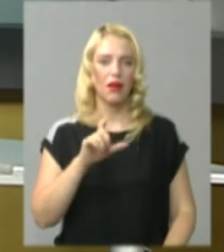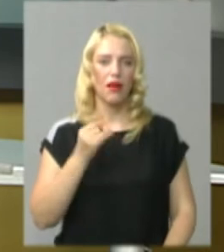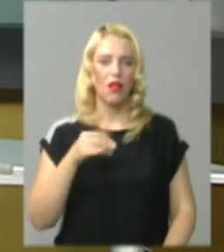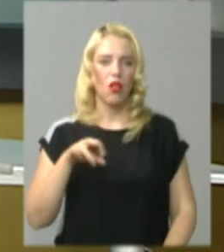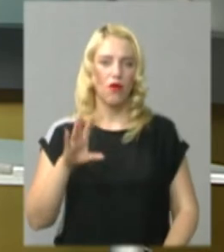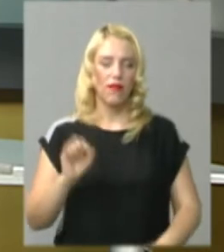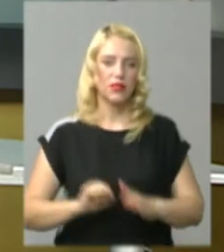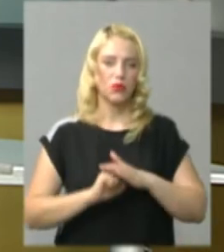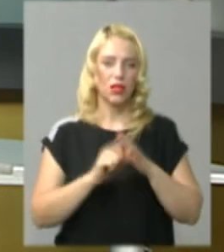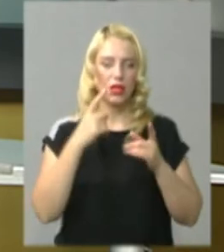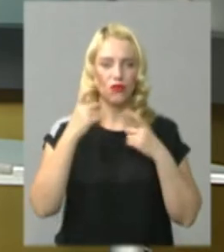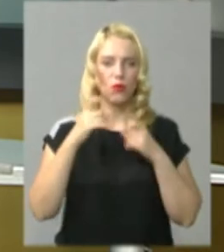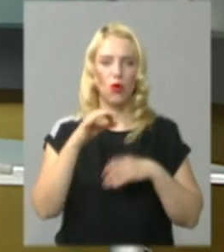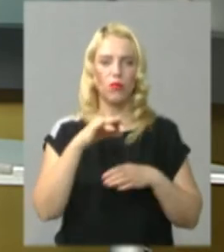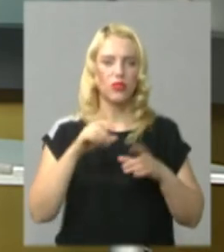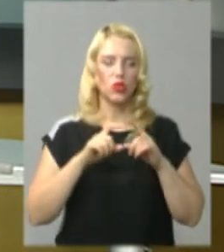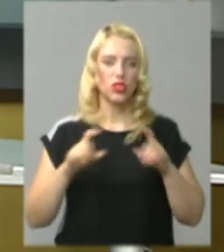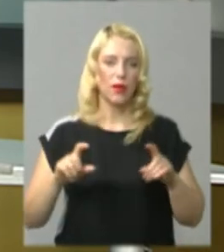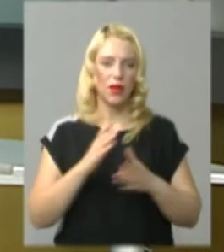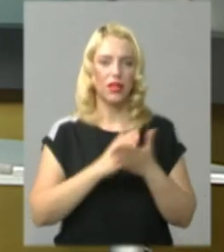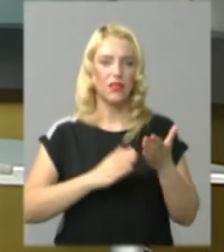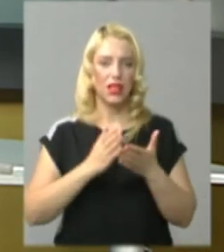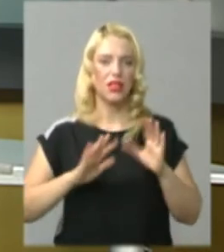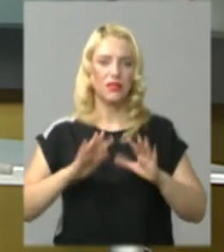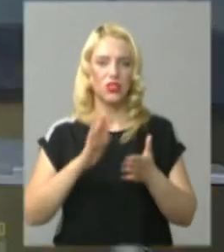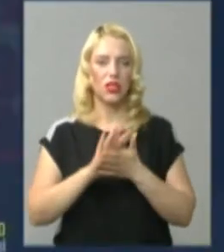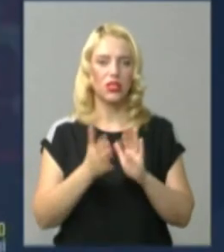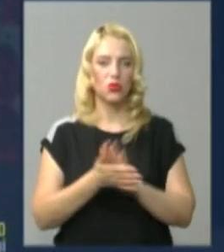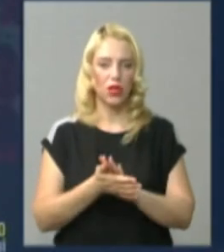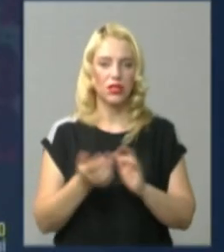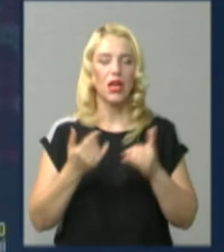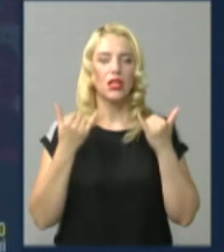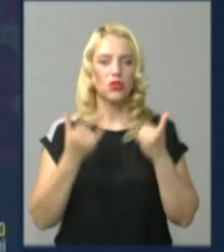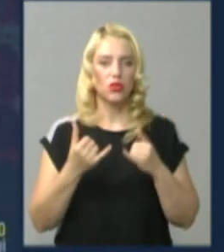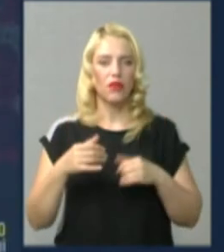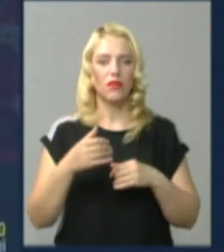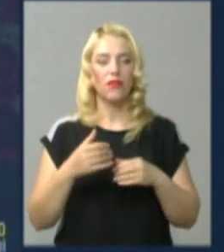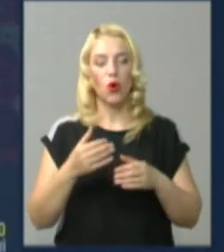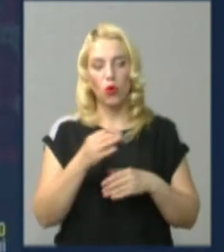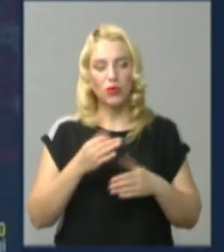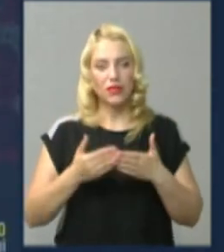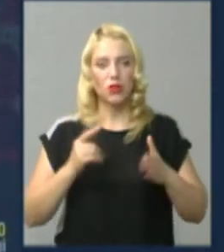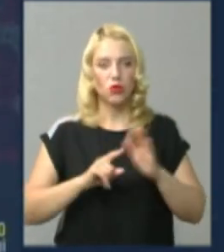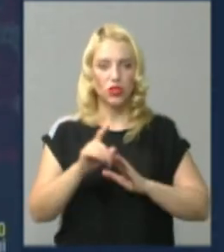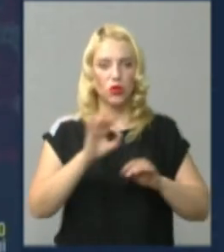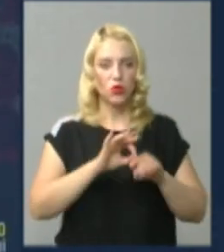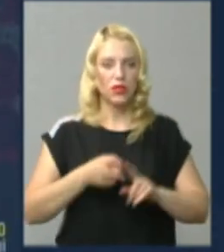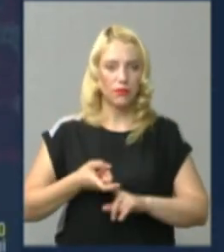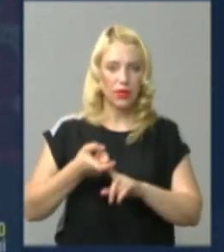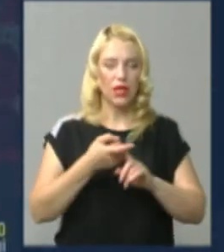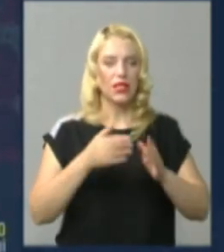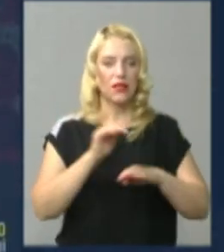посиланням на інформацію обласного штабу з ліквідації незвичайної ситуації. Всього в області від початку пандемії зафіксовано